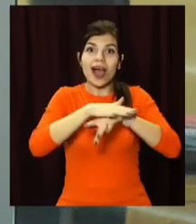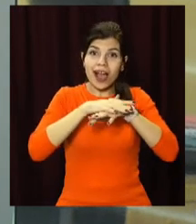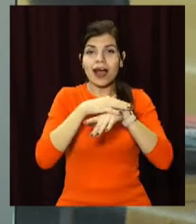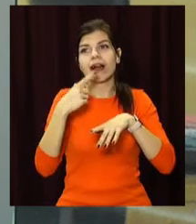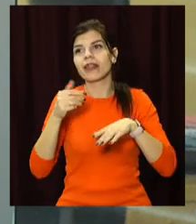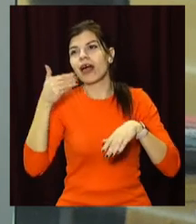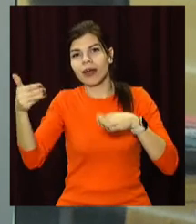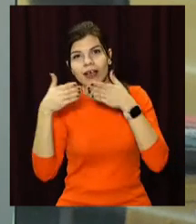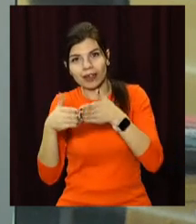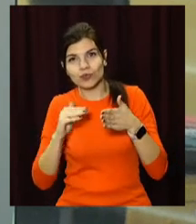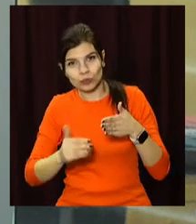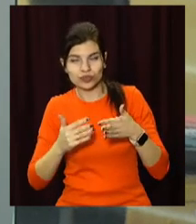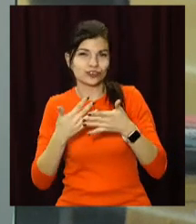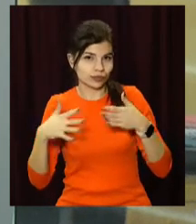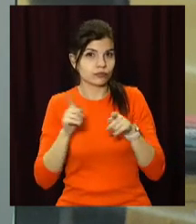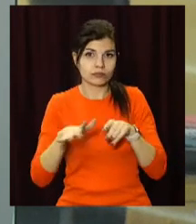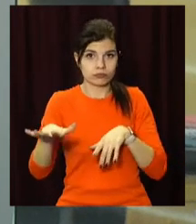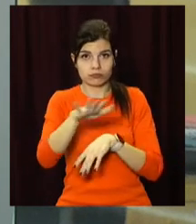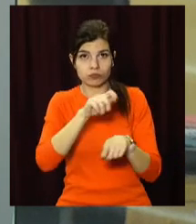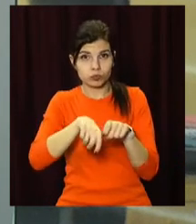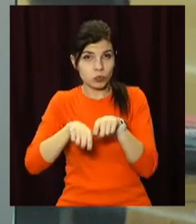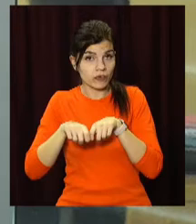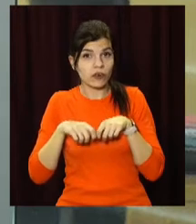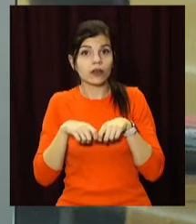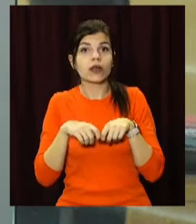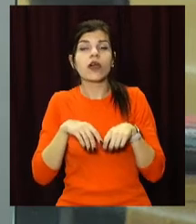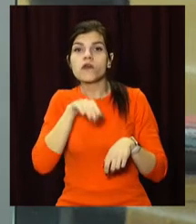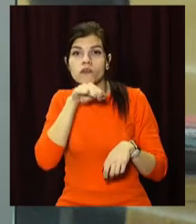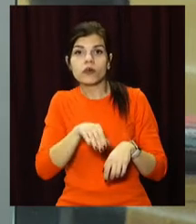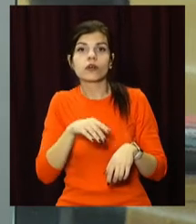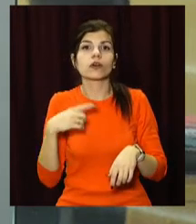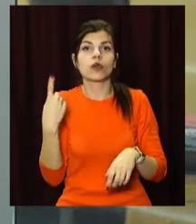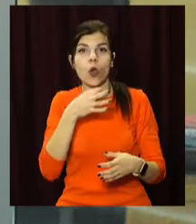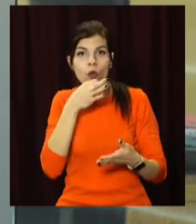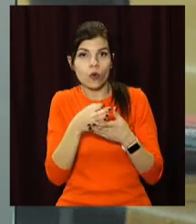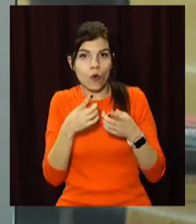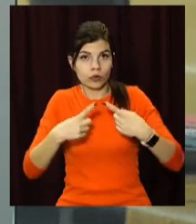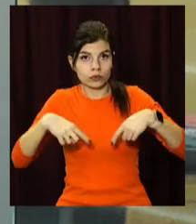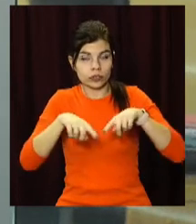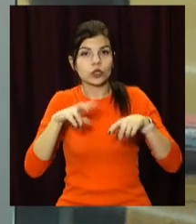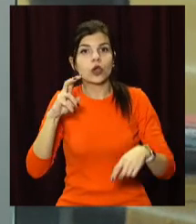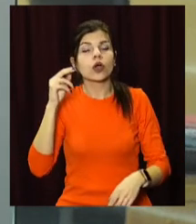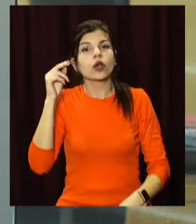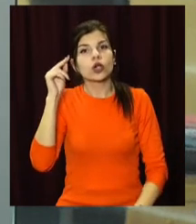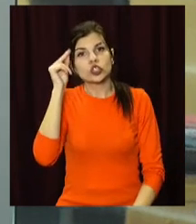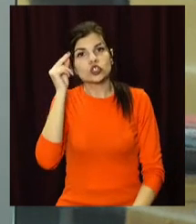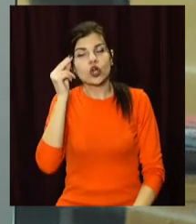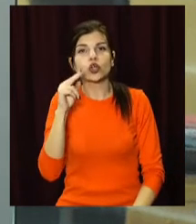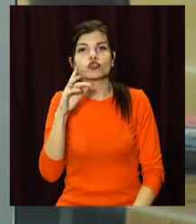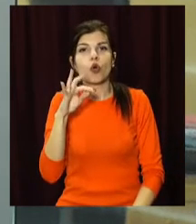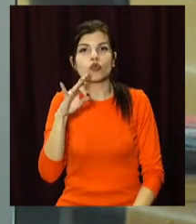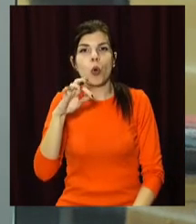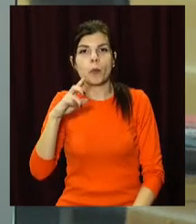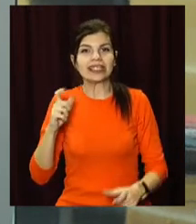ініціативою Департаменту екології міської ради Кам'янського перевірку провели фахівці громадської організації «Чорнобильський інститут досліджень і